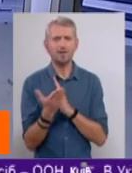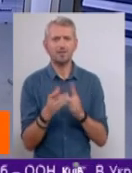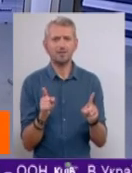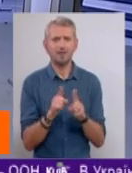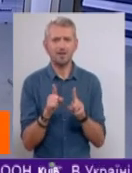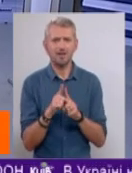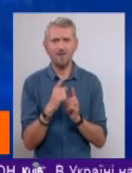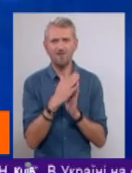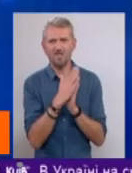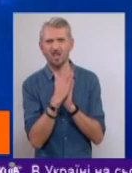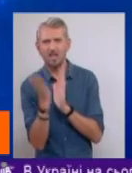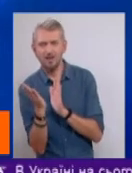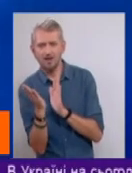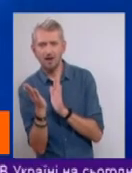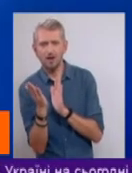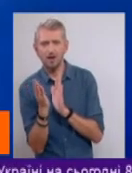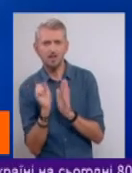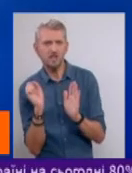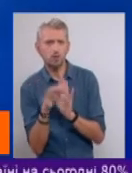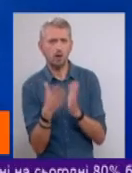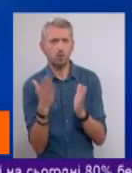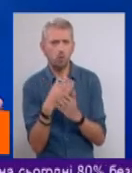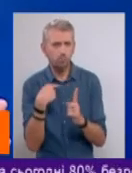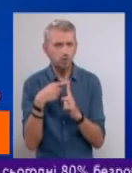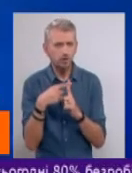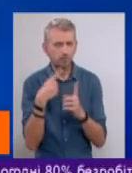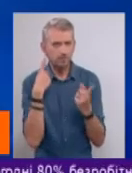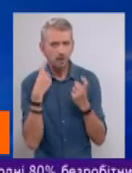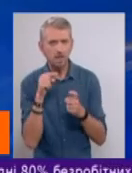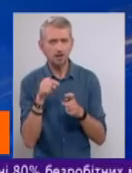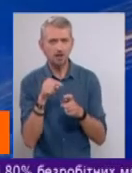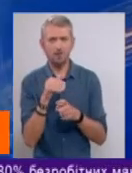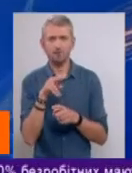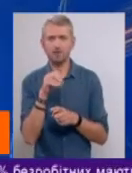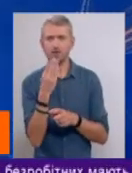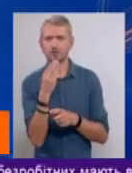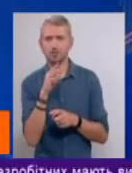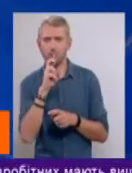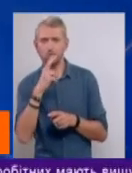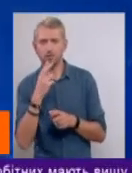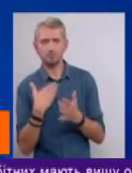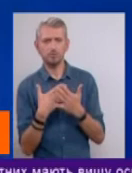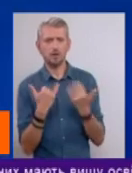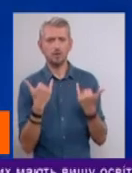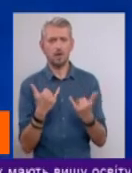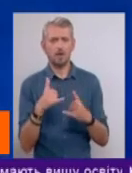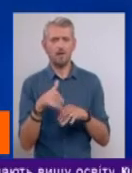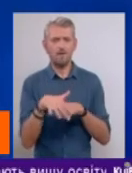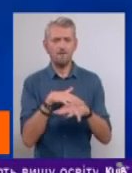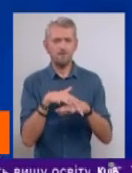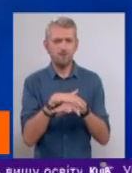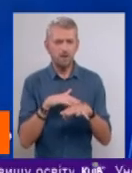відхилення запускаємо якусь позитивну хвилю, цих флешмобів можна... От сьогодні у нас іде флешмоб про